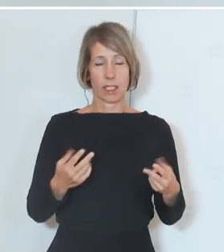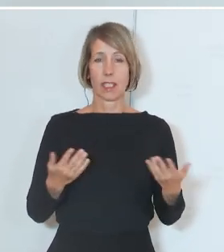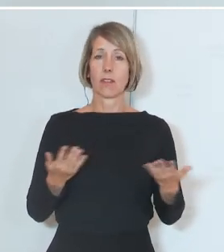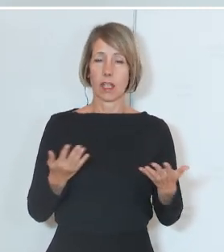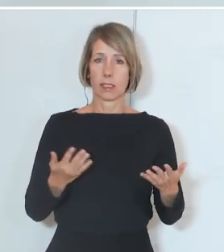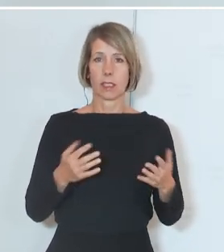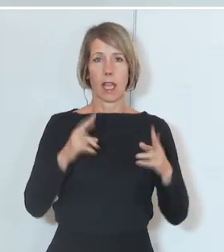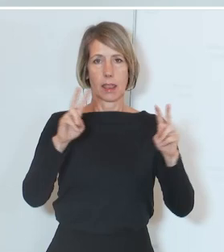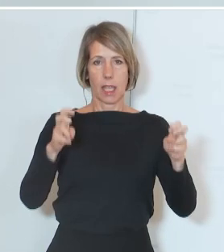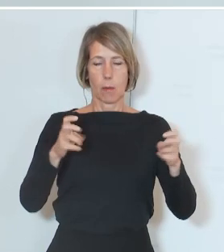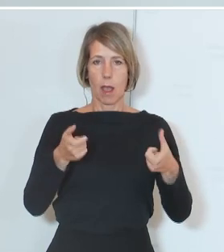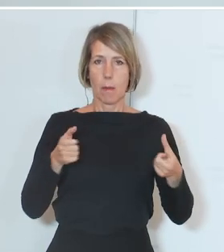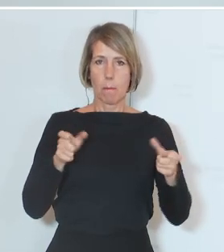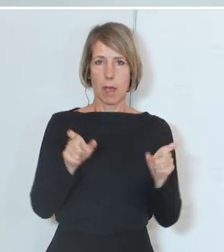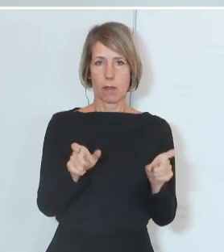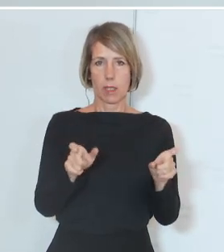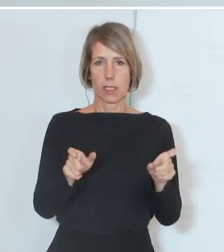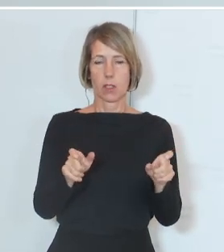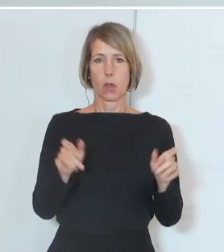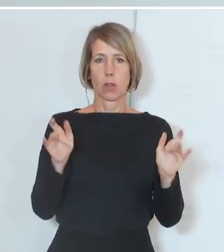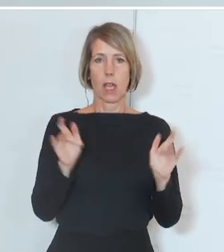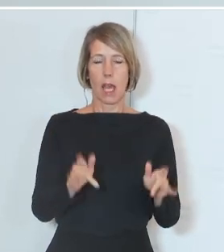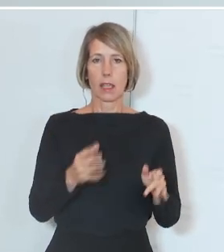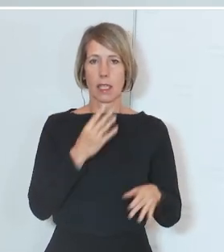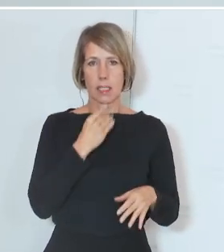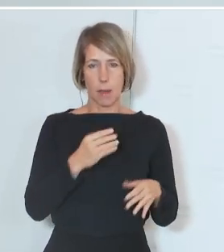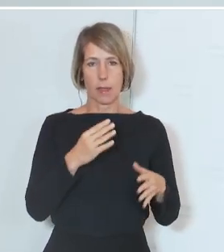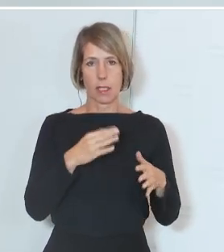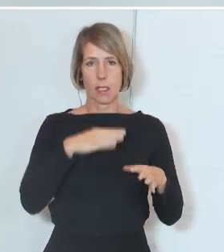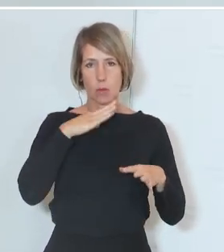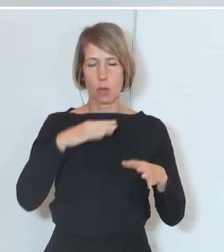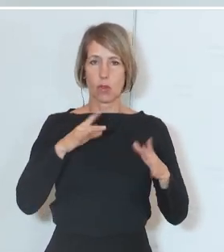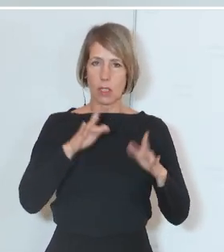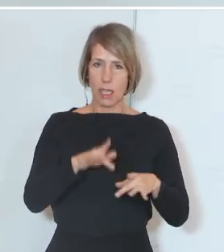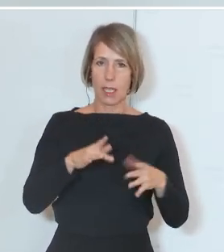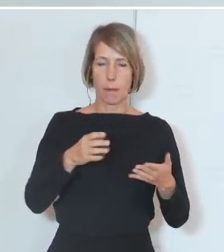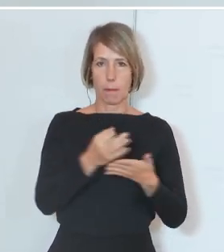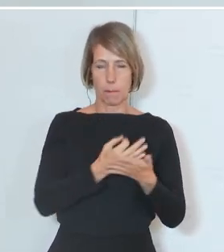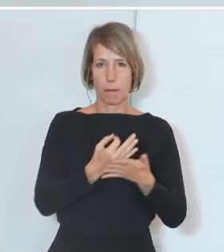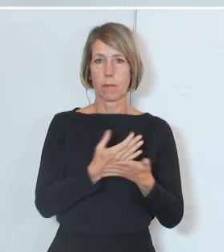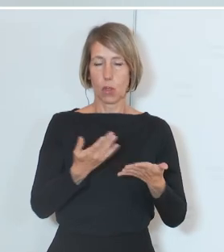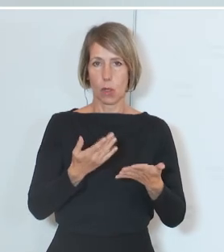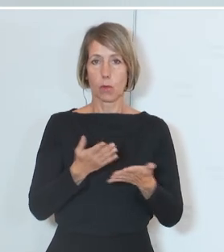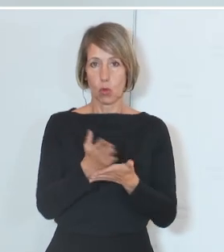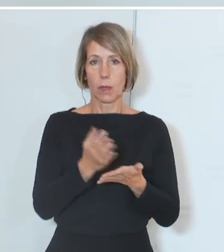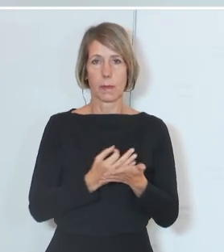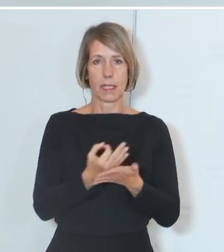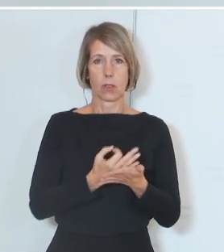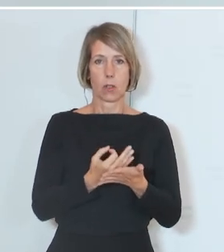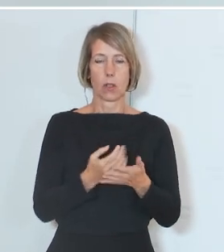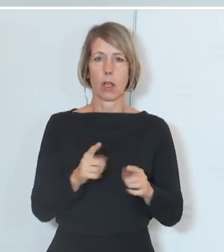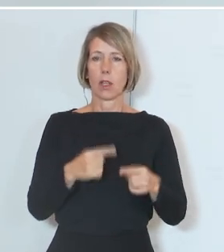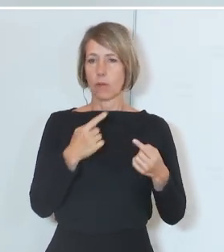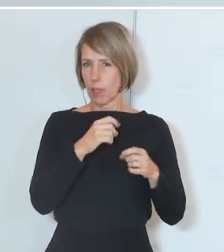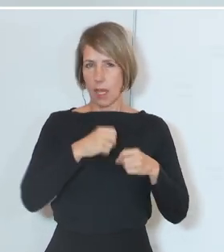ist das Thema Prävention von Antisemitismus durch Bildung. Ich glaube, wir sind uns alle einig, für Antisemitismus darf es keinen